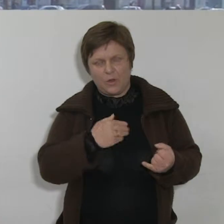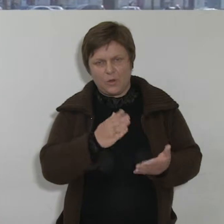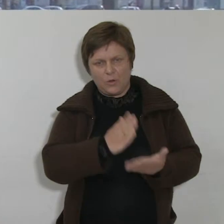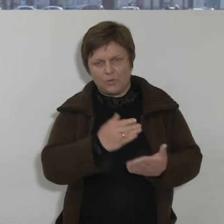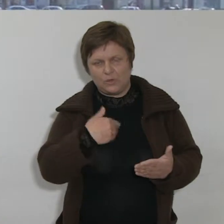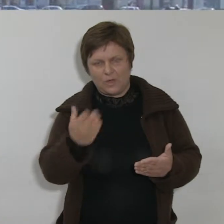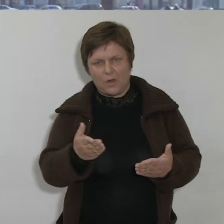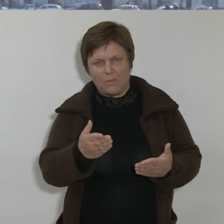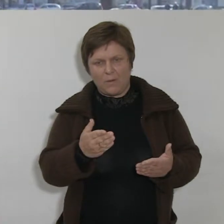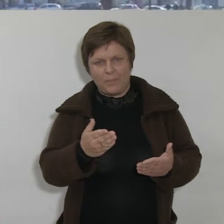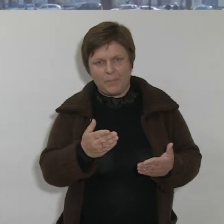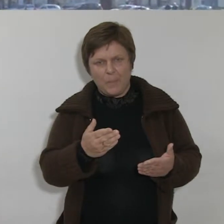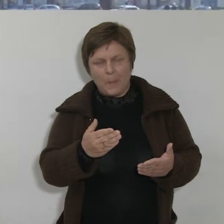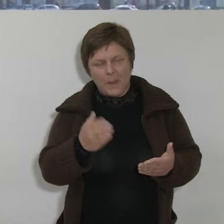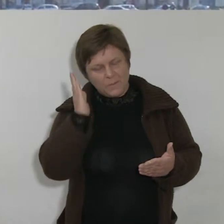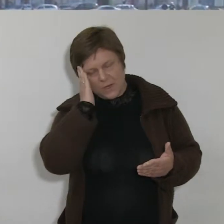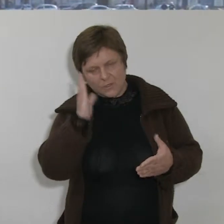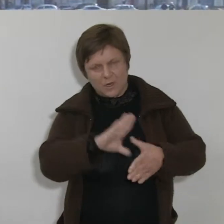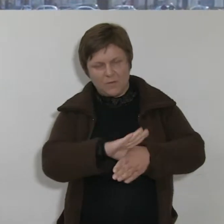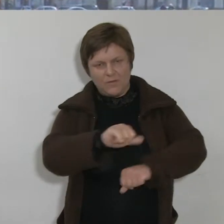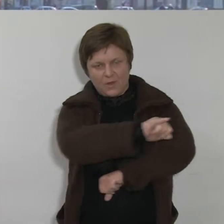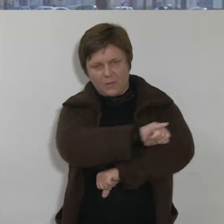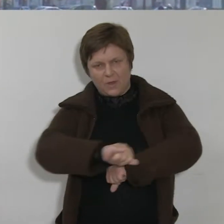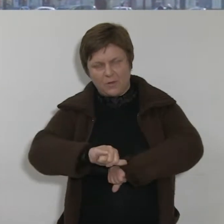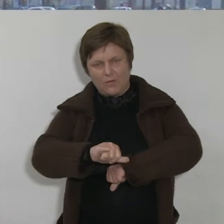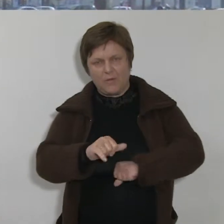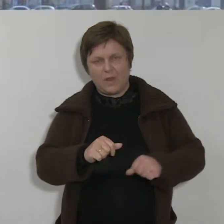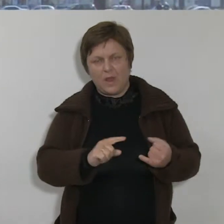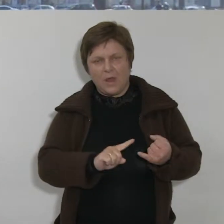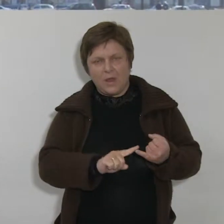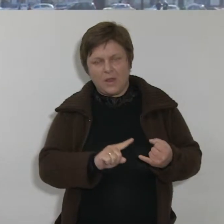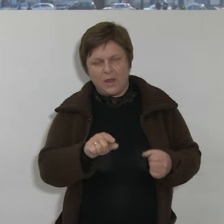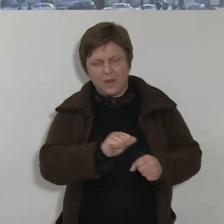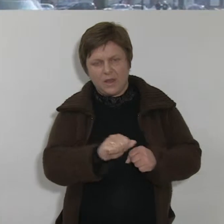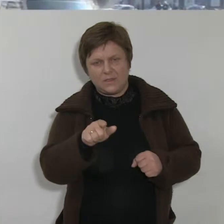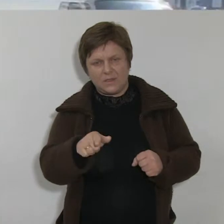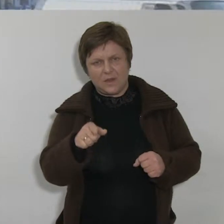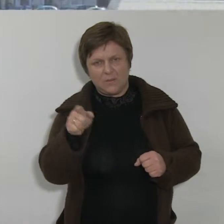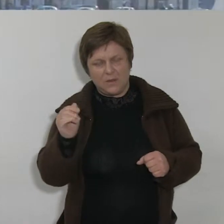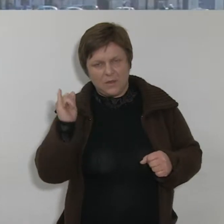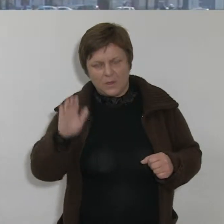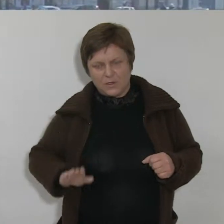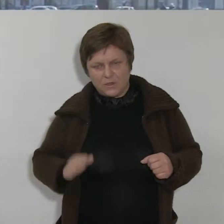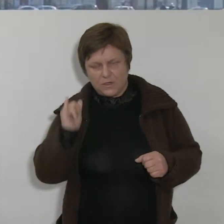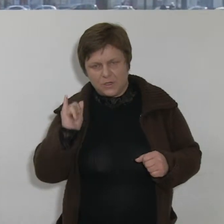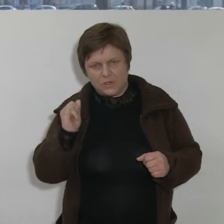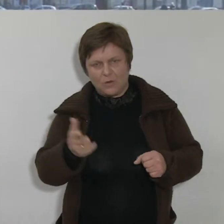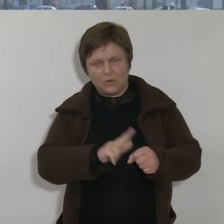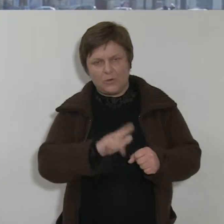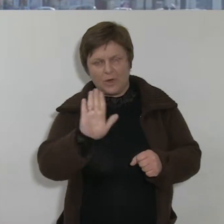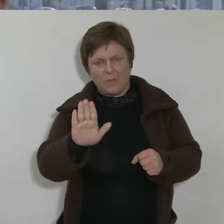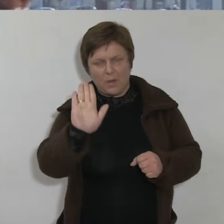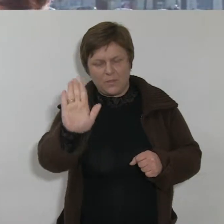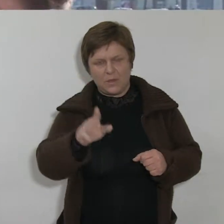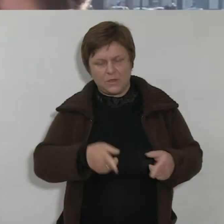kogo? No tam lokalnie w Limanowej. Z Limanowej jestem i tam jest takie dziecko, które ma mieć operację na sercu. I to jest